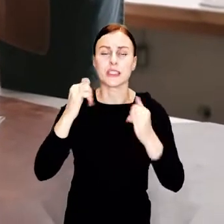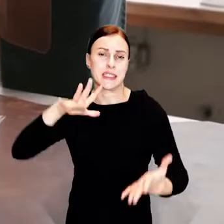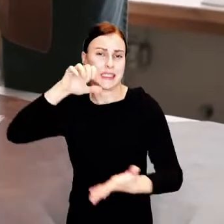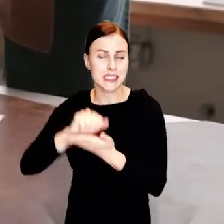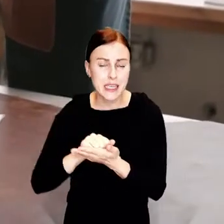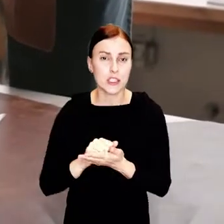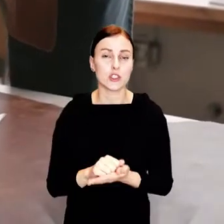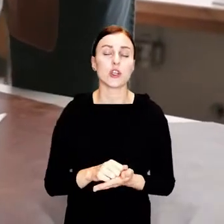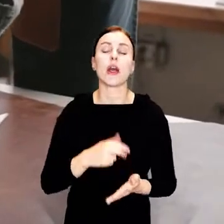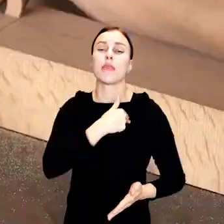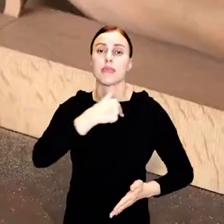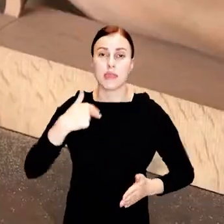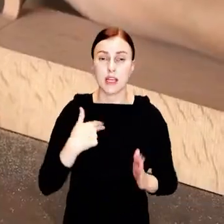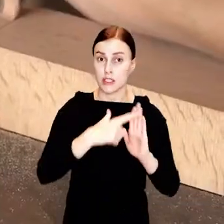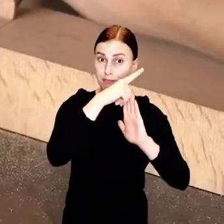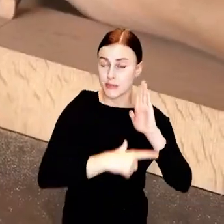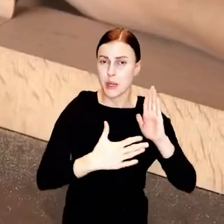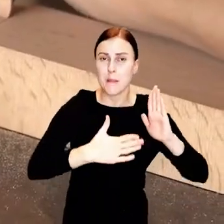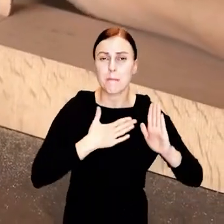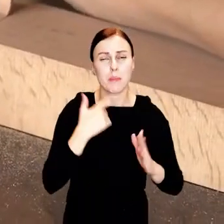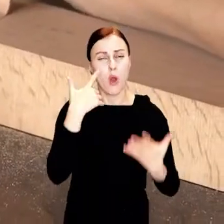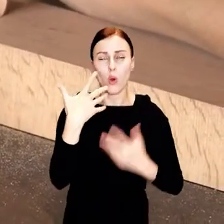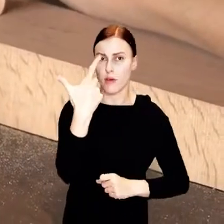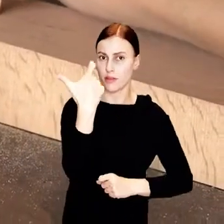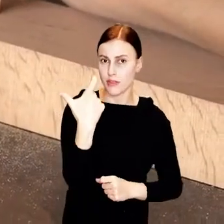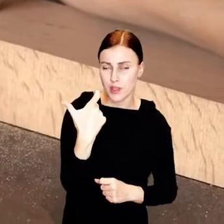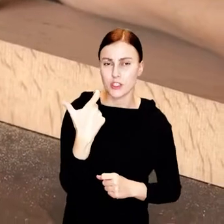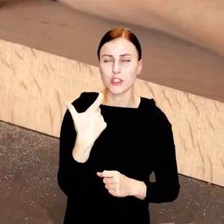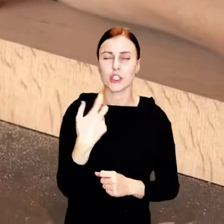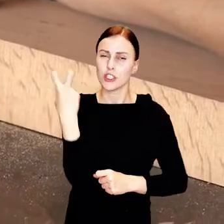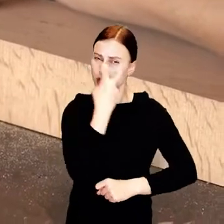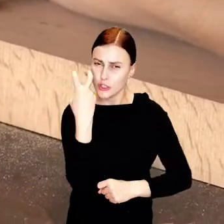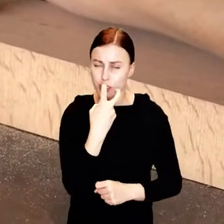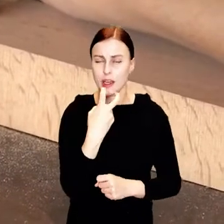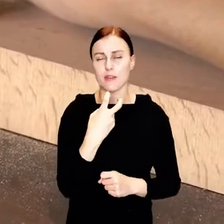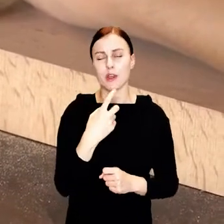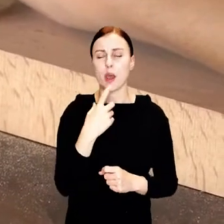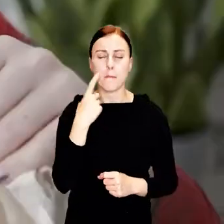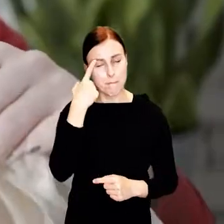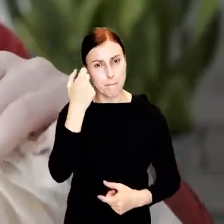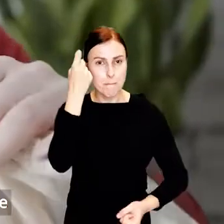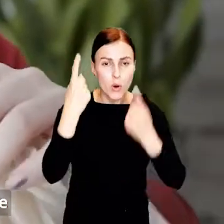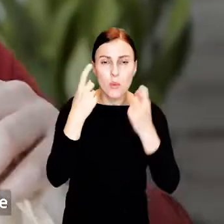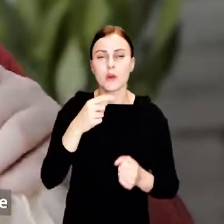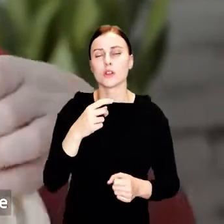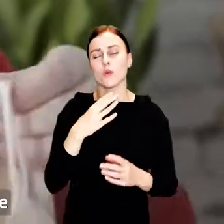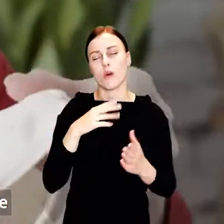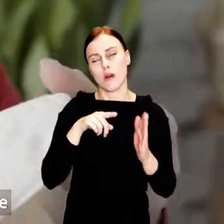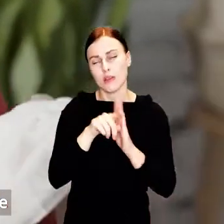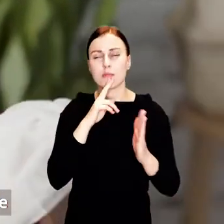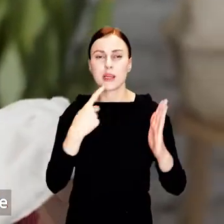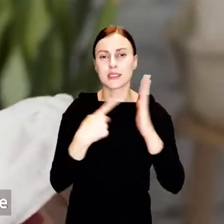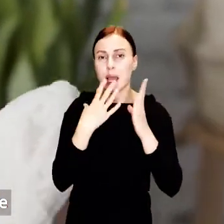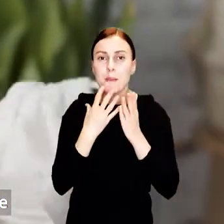zajęcia. Do naszej bazy wpłynęło ponad 200 ciekawych, nieszablonowych pomysłów na świąteczne podarunki. A to wszystko od